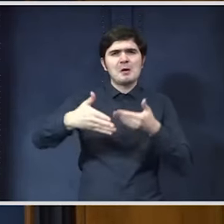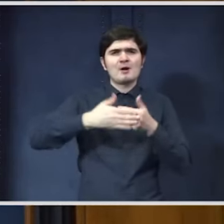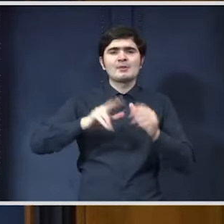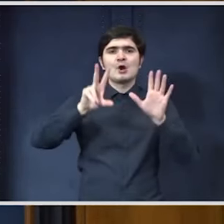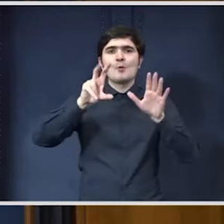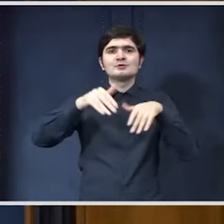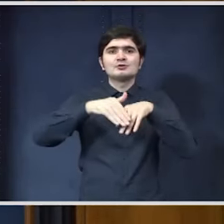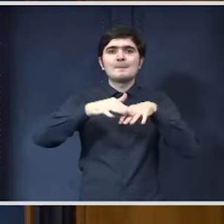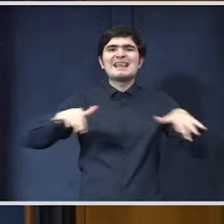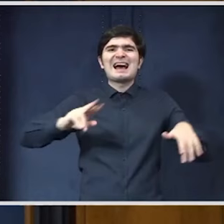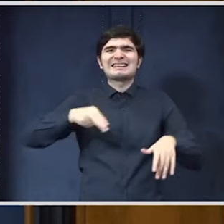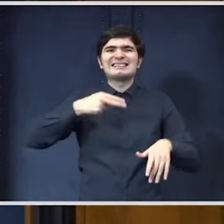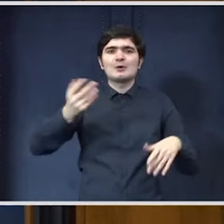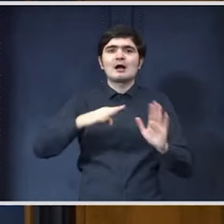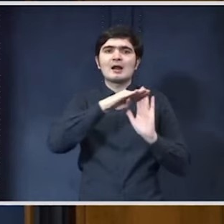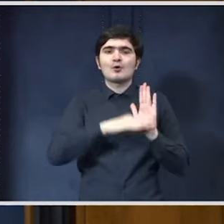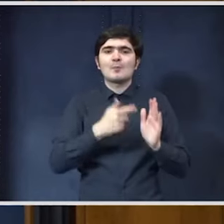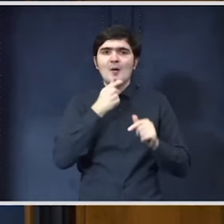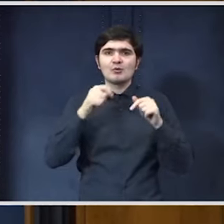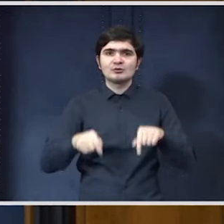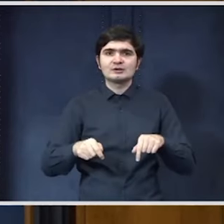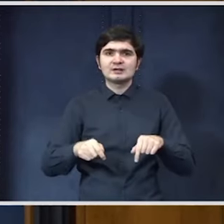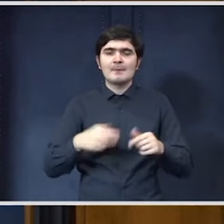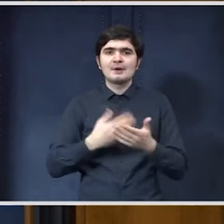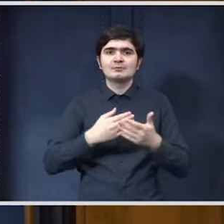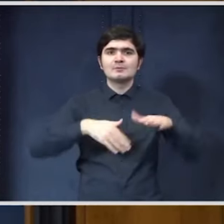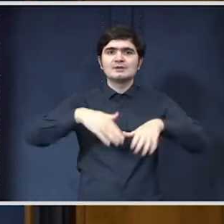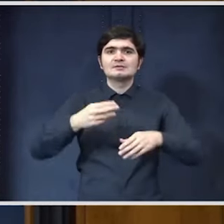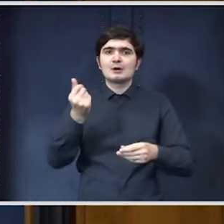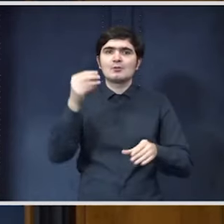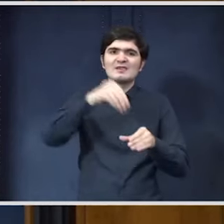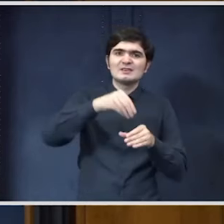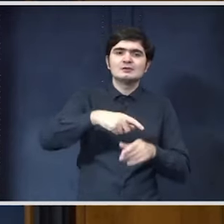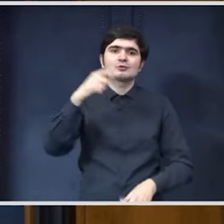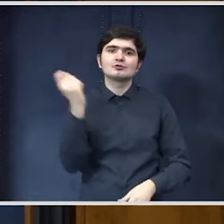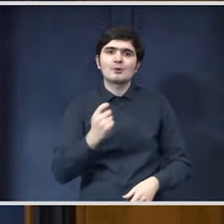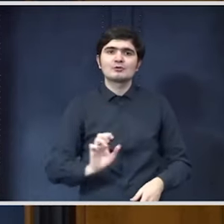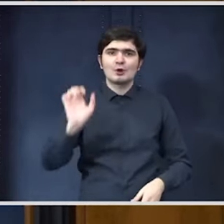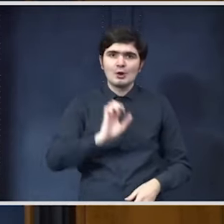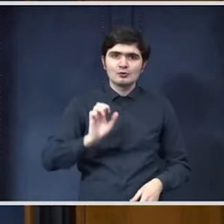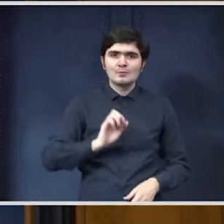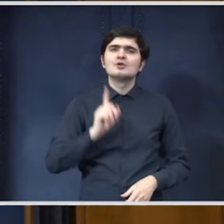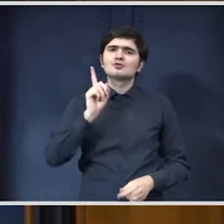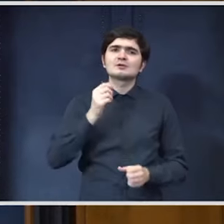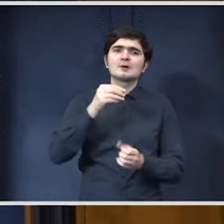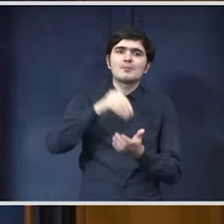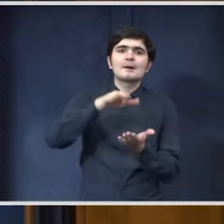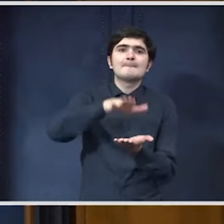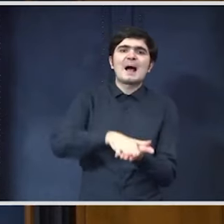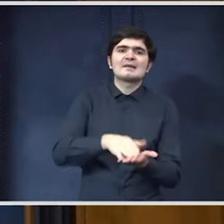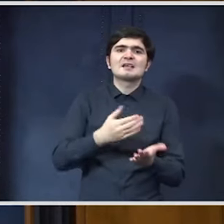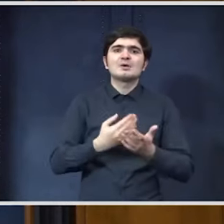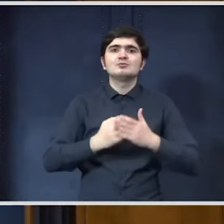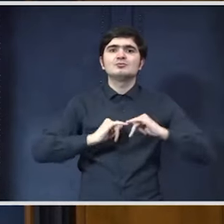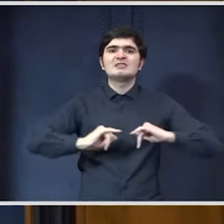miliarde de euro pe care le programăm în acest an la Ministerul Investitorilor și Proiecturilor Europene și care vor pune baza de dezvoltare